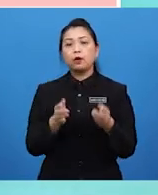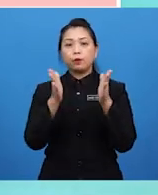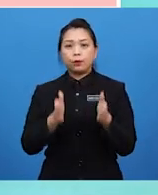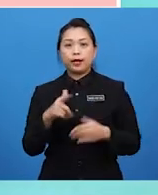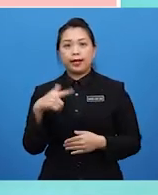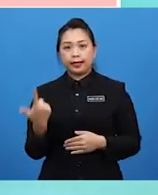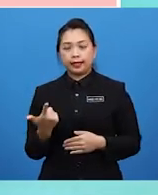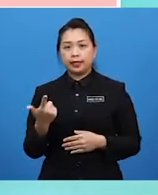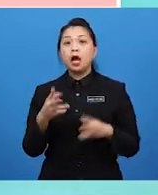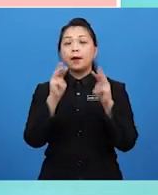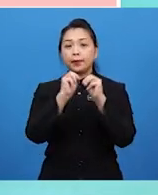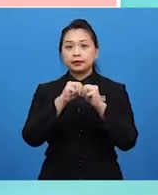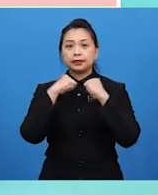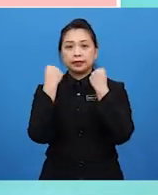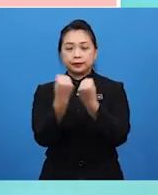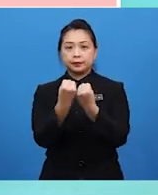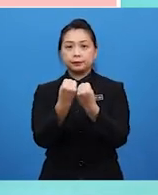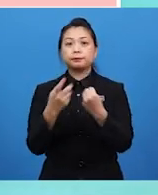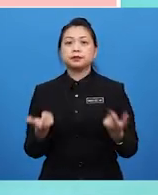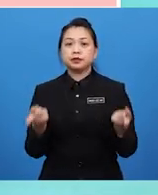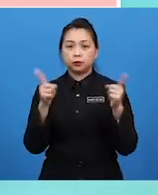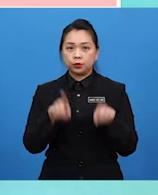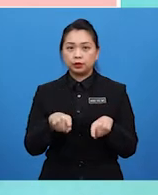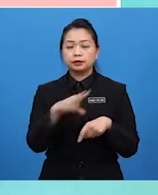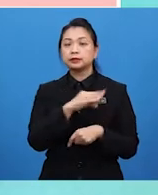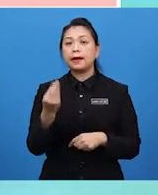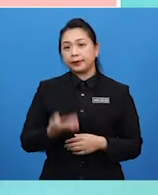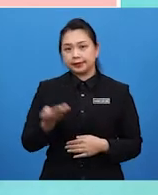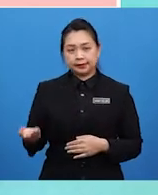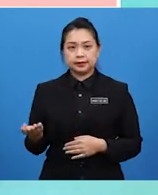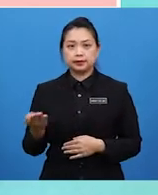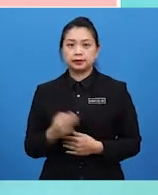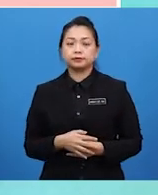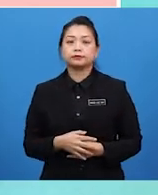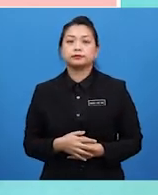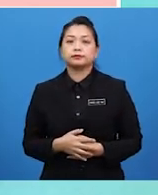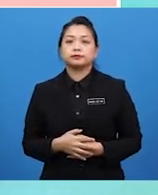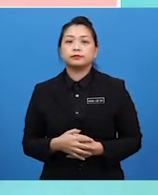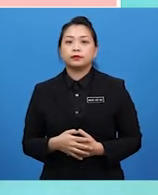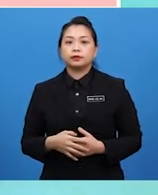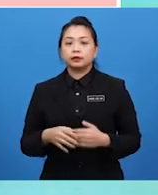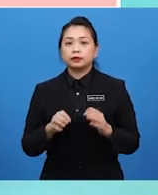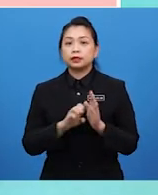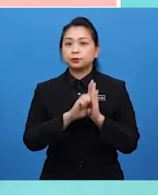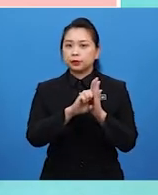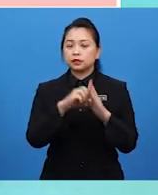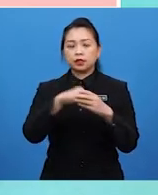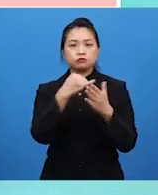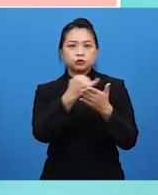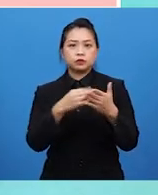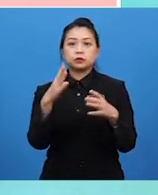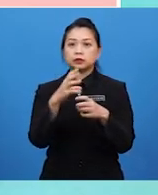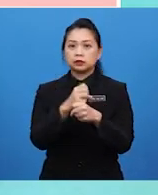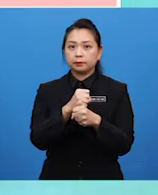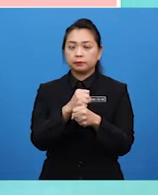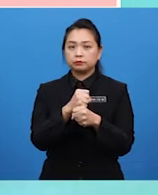orang lain, masyarakat, peristiwa dan benda. Ekspresi dalam seni visual dapat